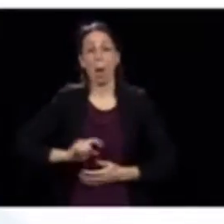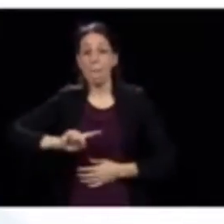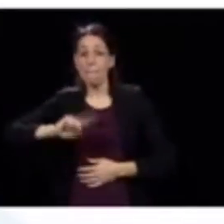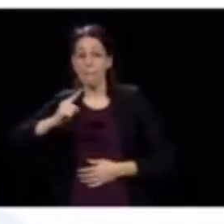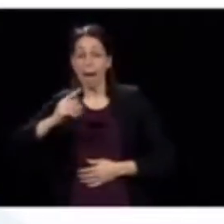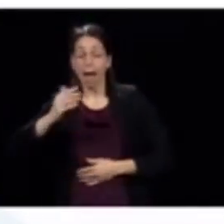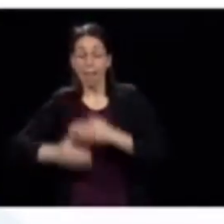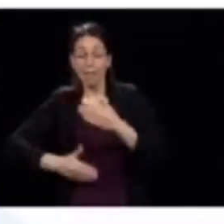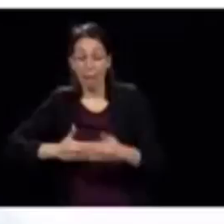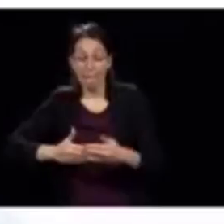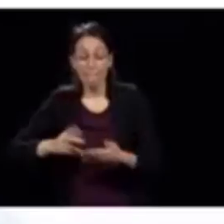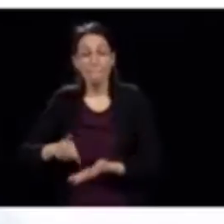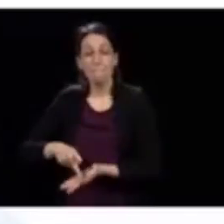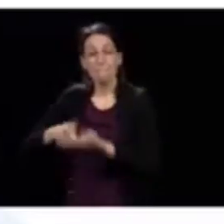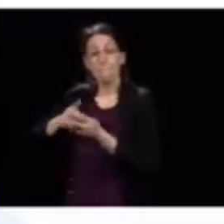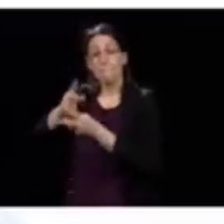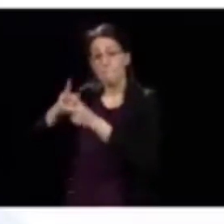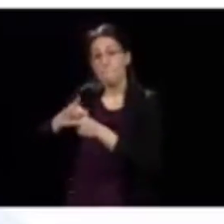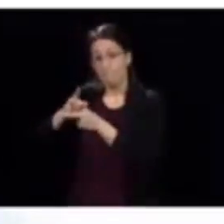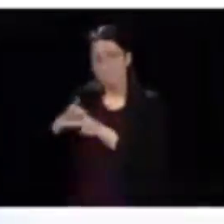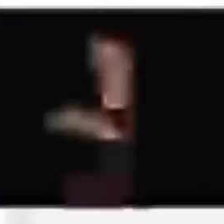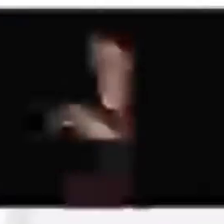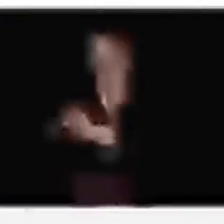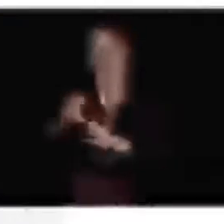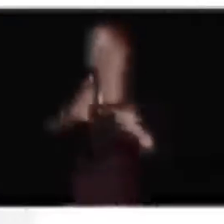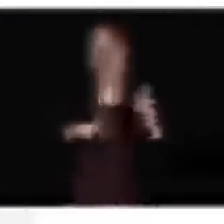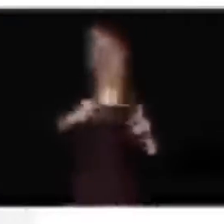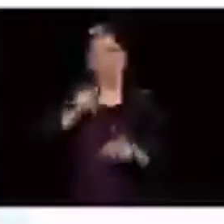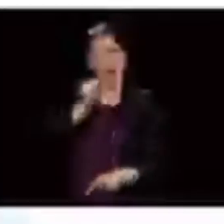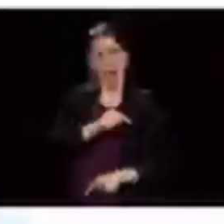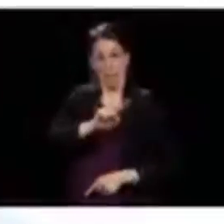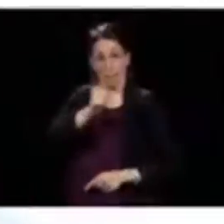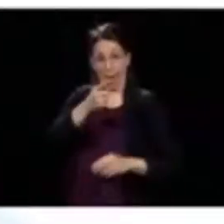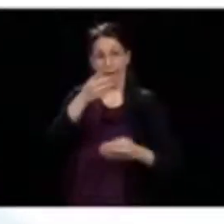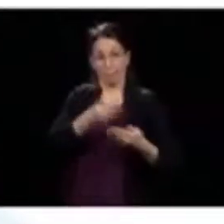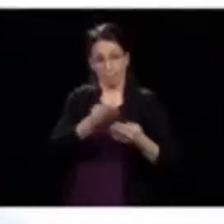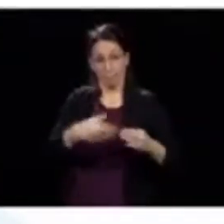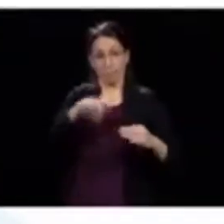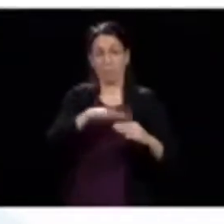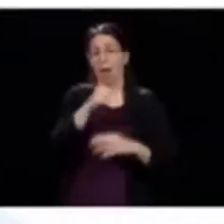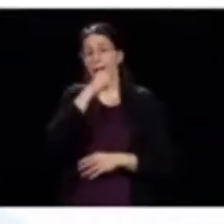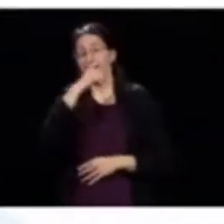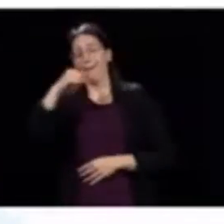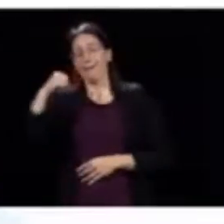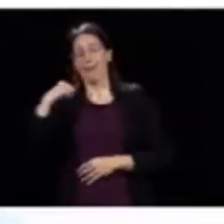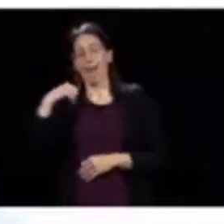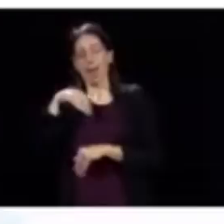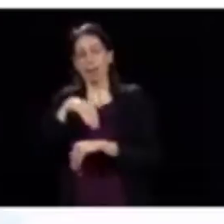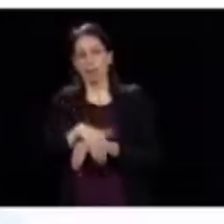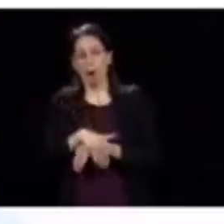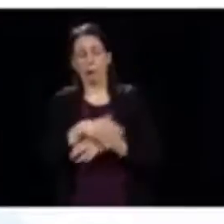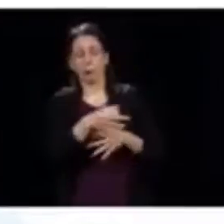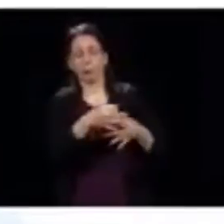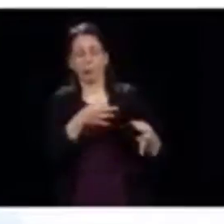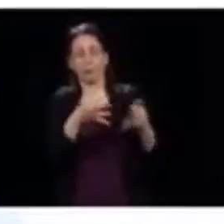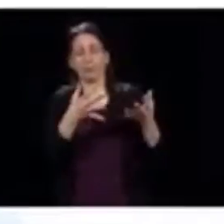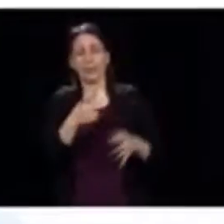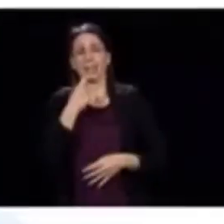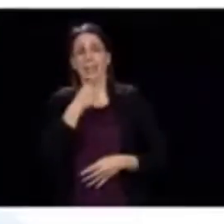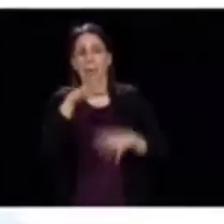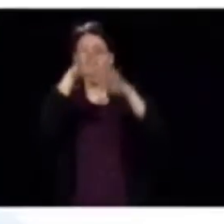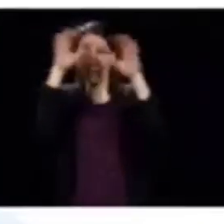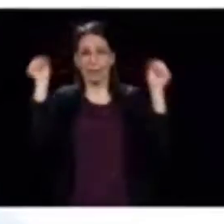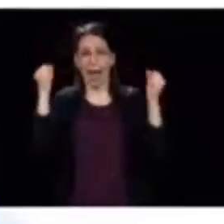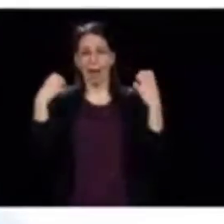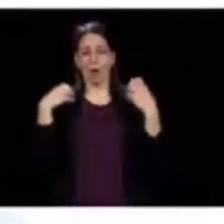préposés qui sont dans le secteur public. Mais je parlais encore hier soir avec le président du Conseil du Trésor. On est en train quand même de